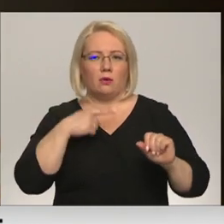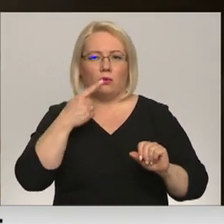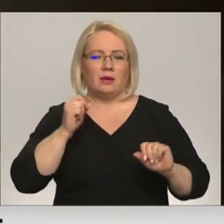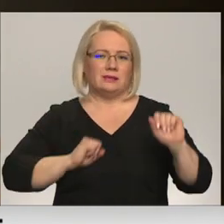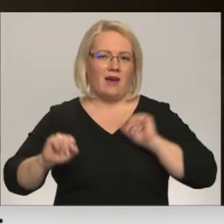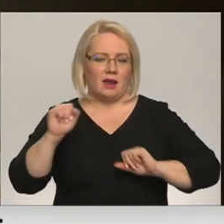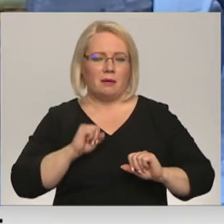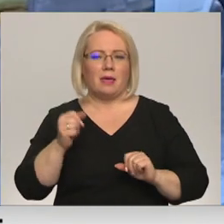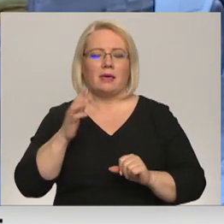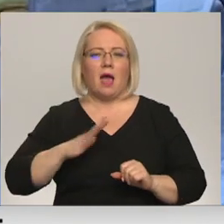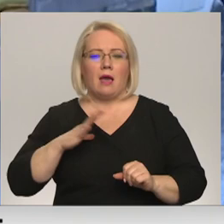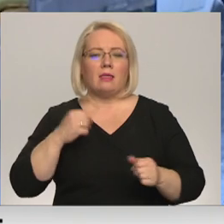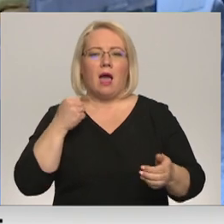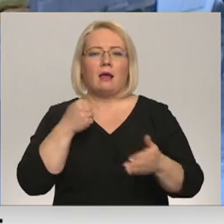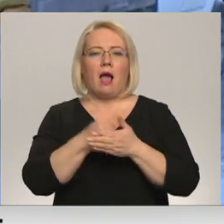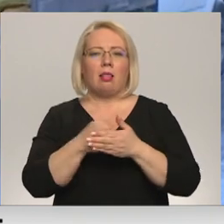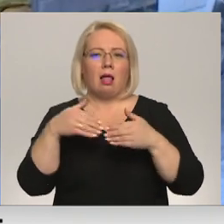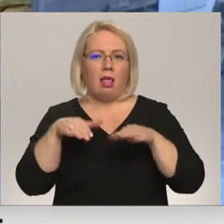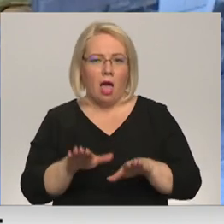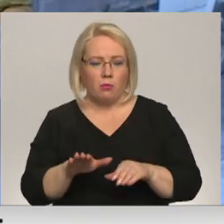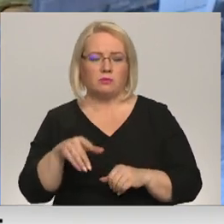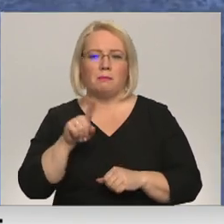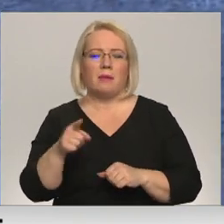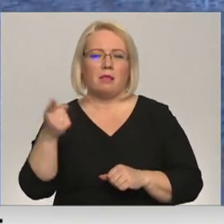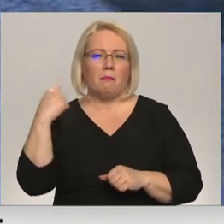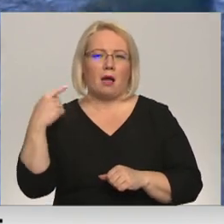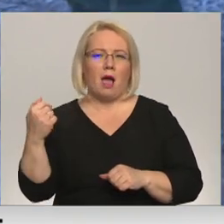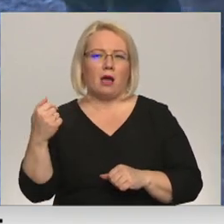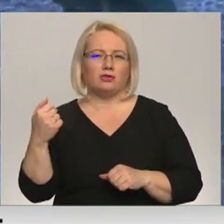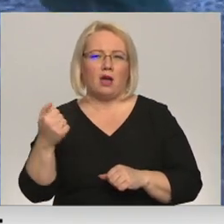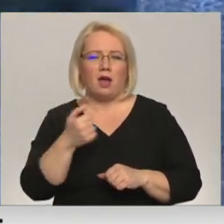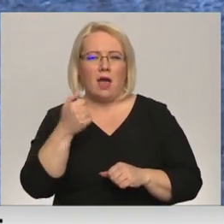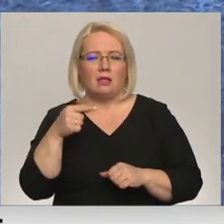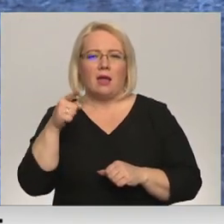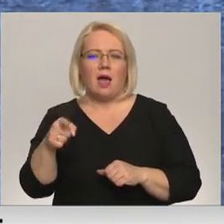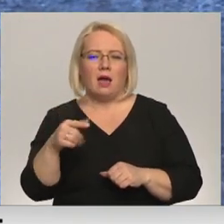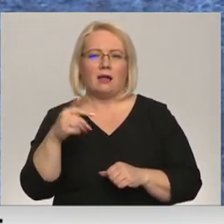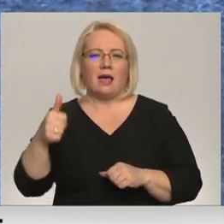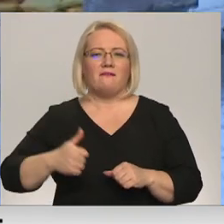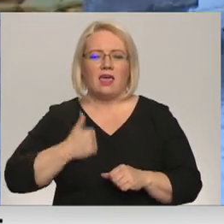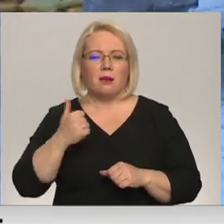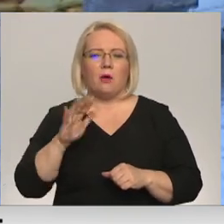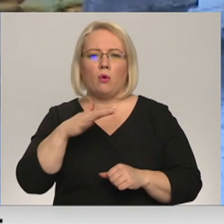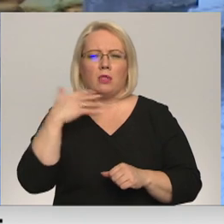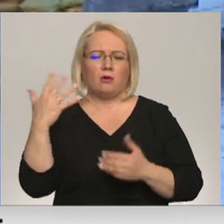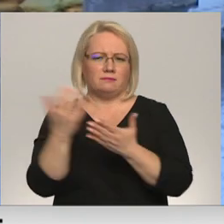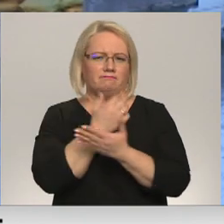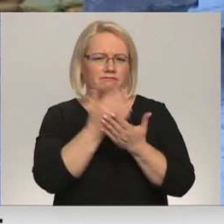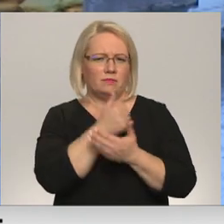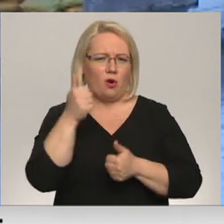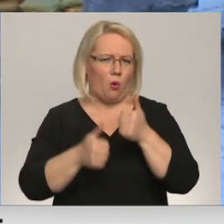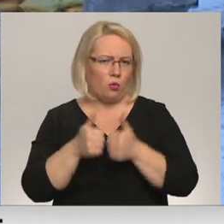ka jāgaida galas priedums. SIA Energo Terms pērnu uzvarēja vairākos pašvaldības uzņēmuma Jākapuls pakalpojumi rīkotajos